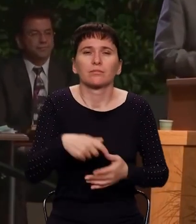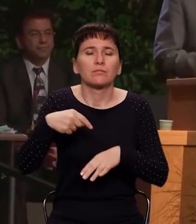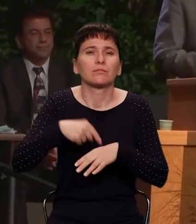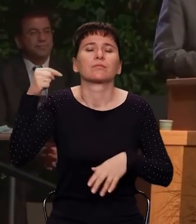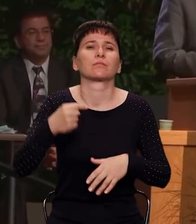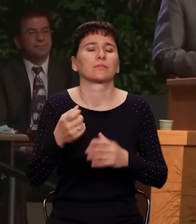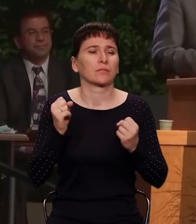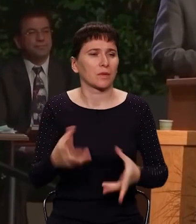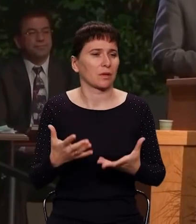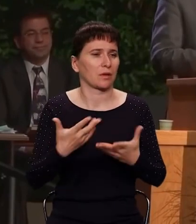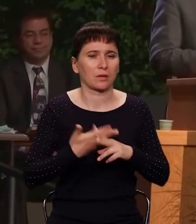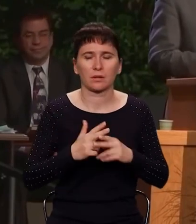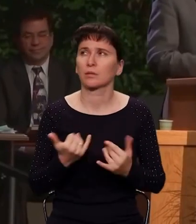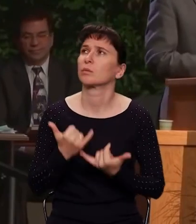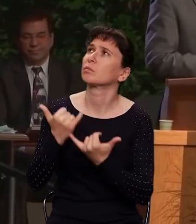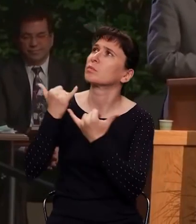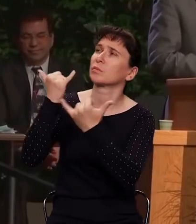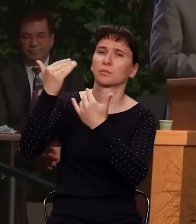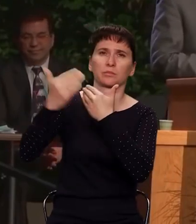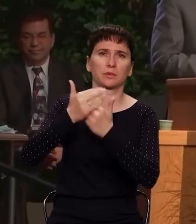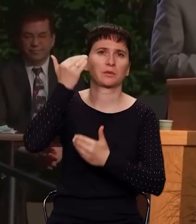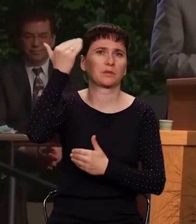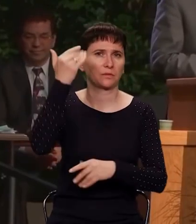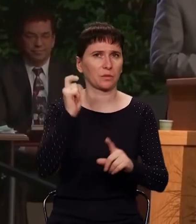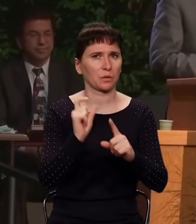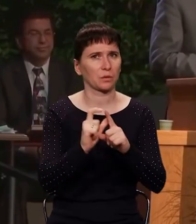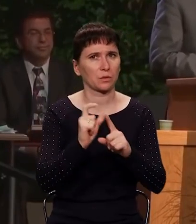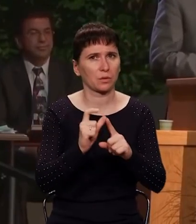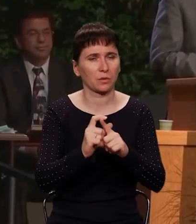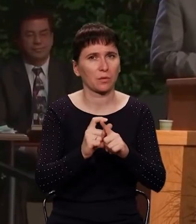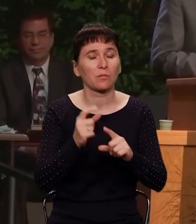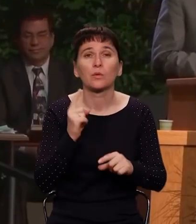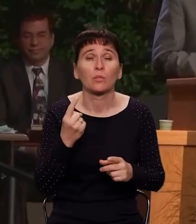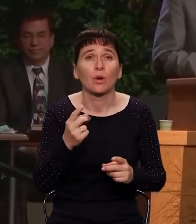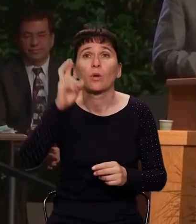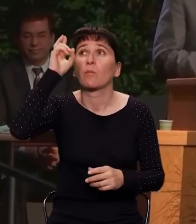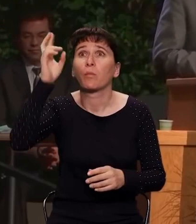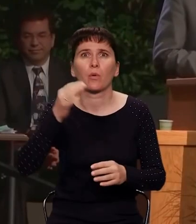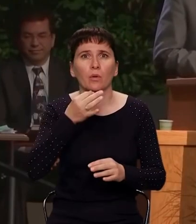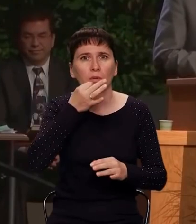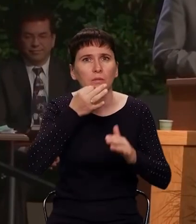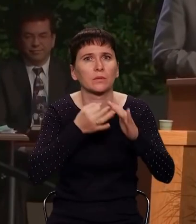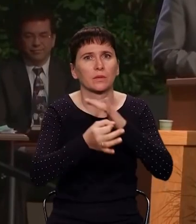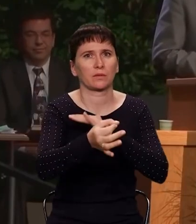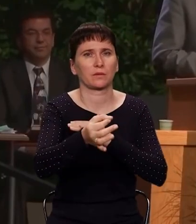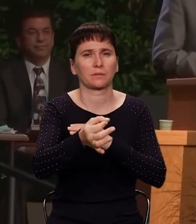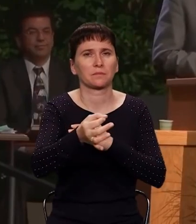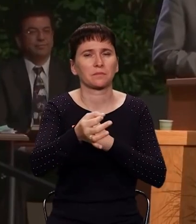человек должен благоговеть перед этим словом, потому что это Бог говорит.